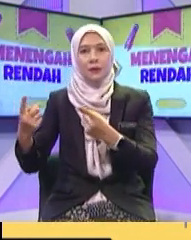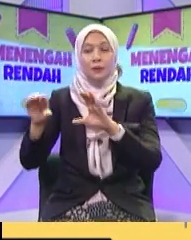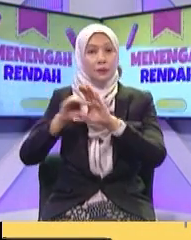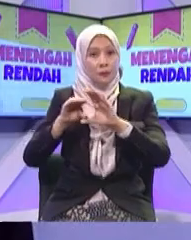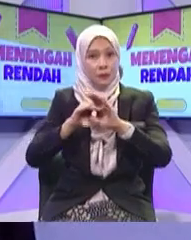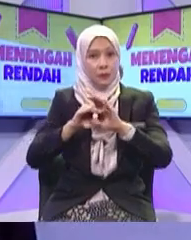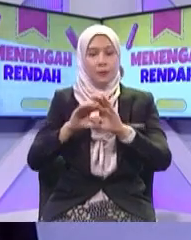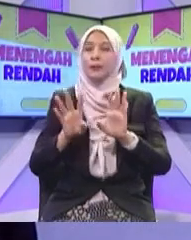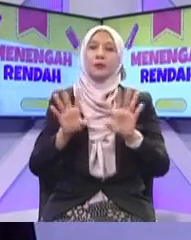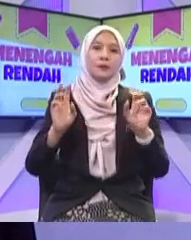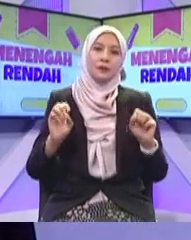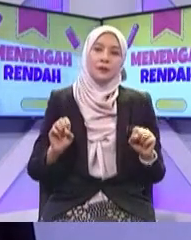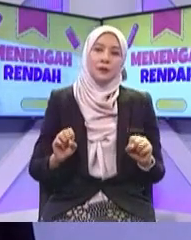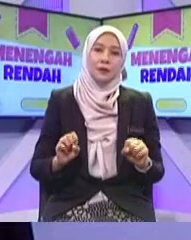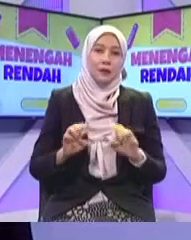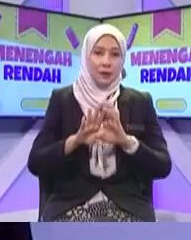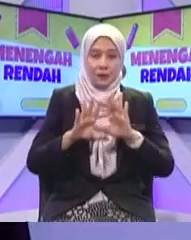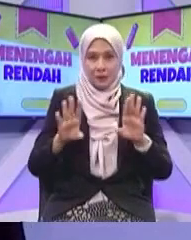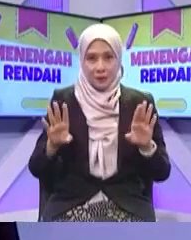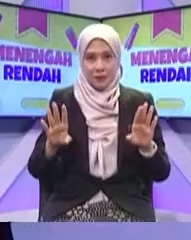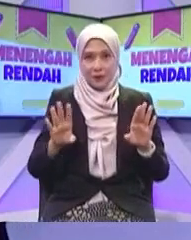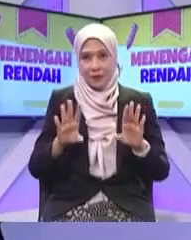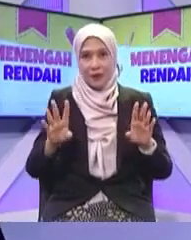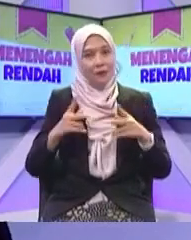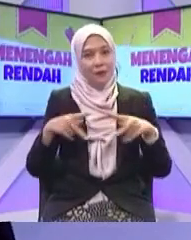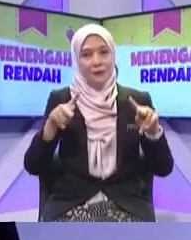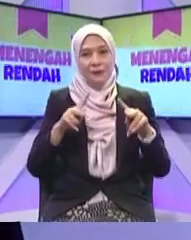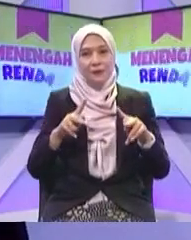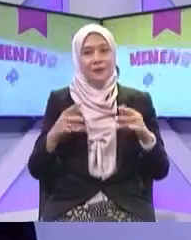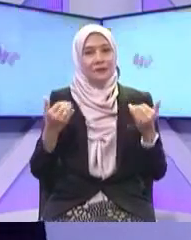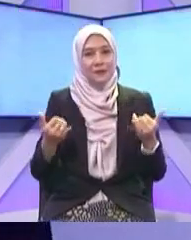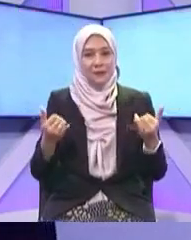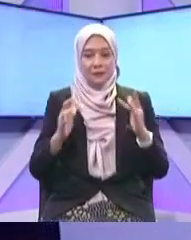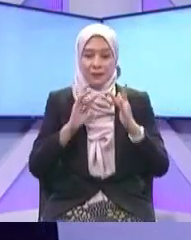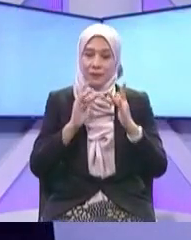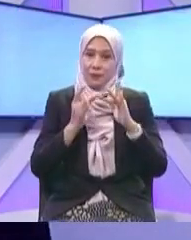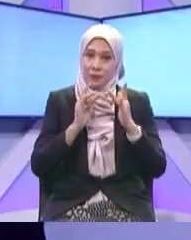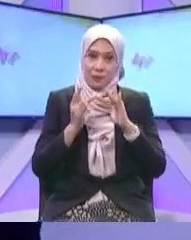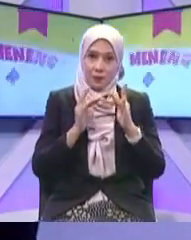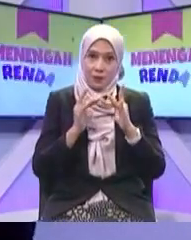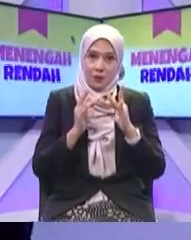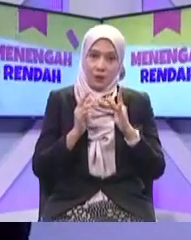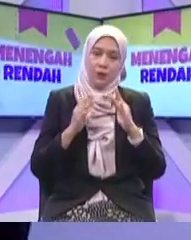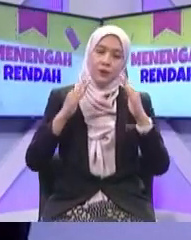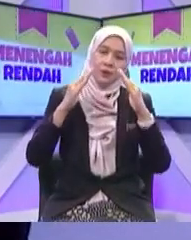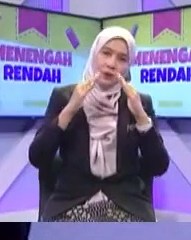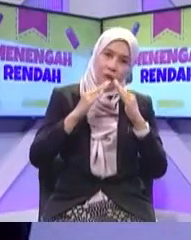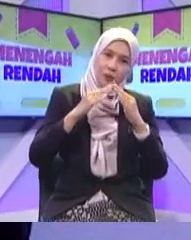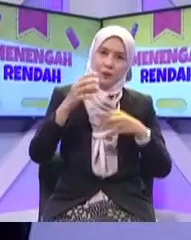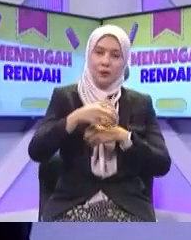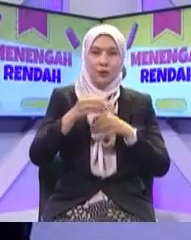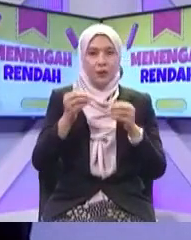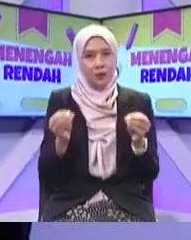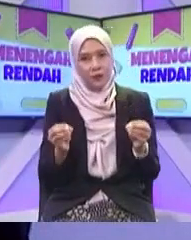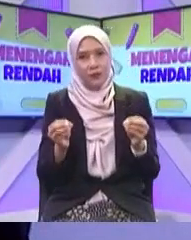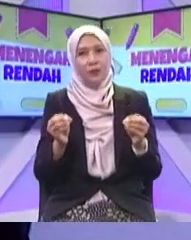Kerana Apa capaian internet Negara kita ni Semakin lama Semakin baik Kita boleh berada di mana-mana Untuk menjalankan E